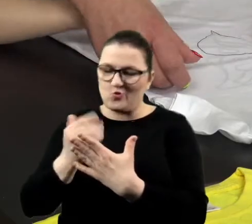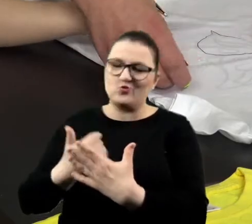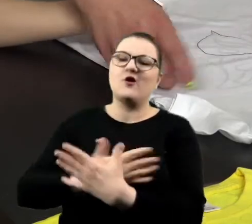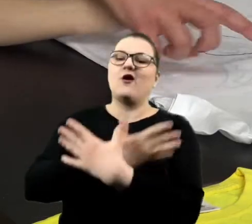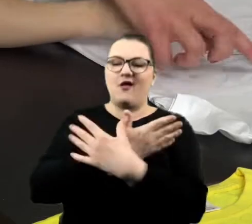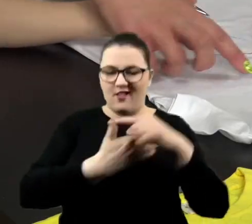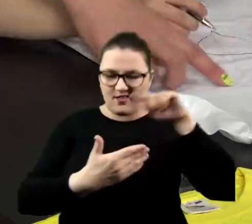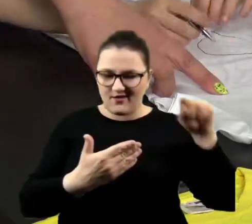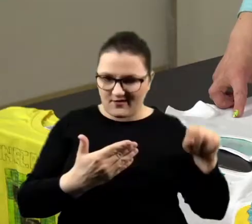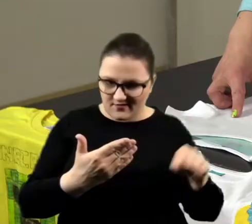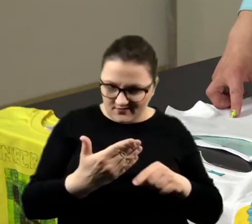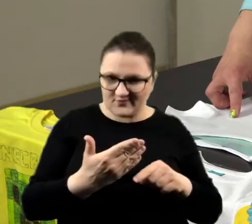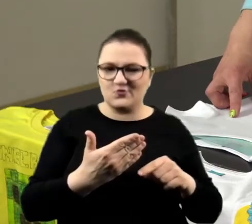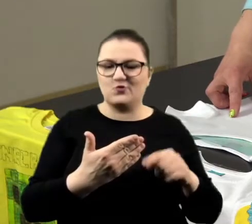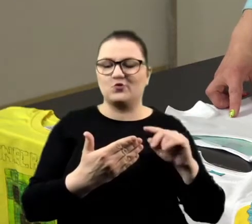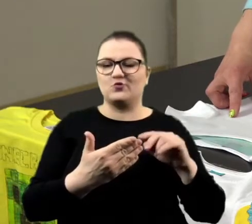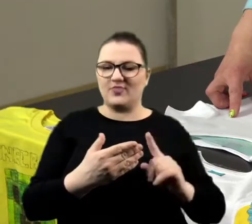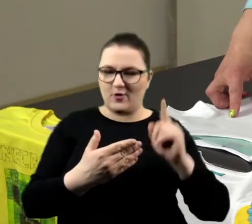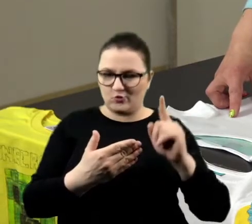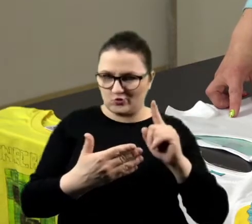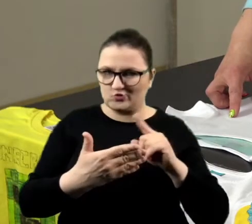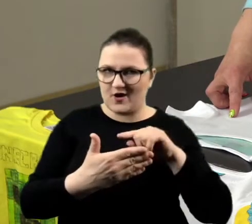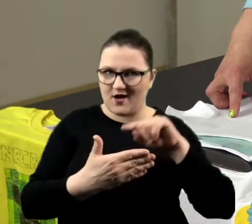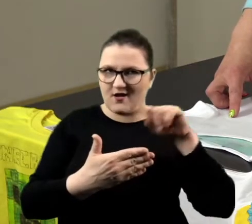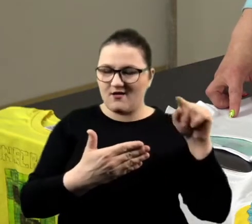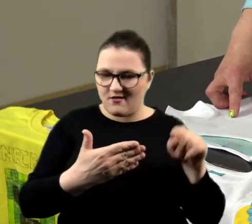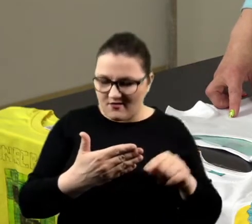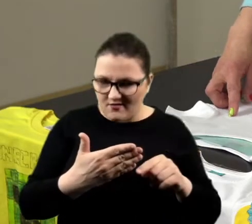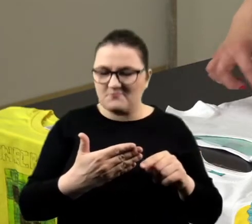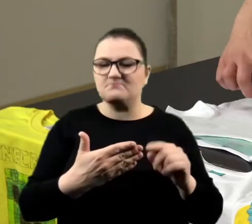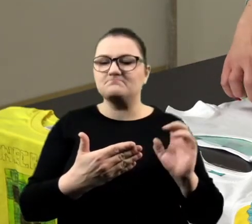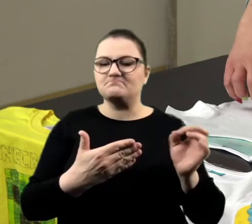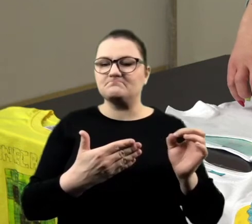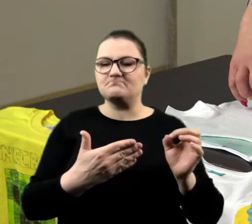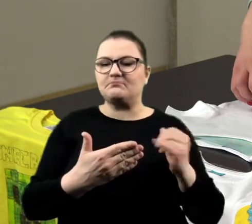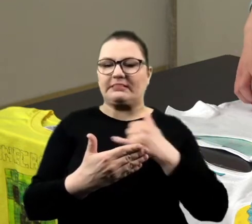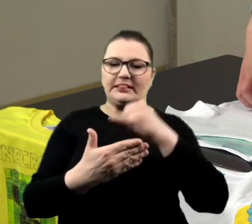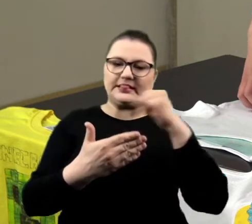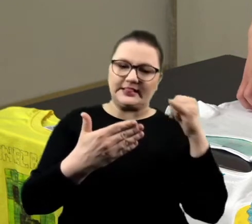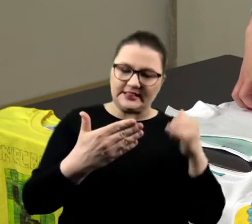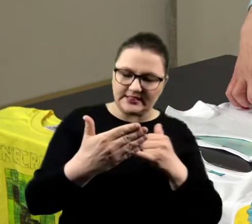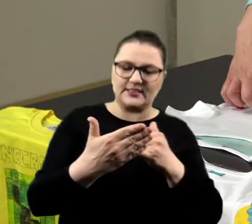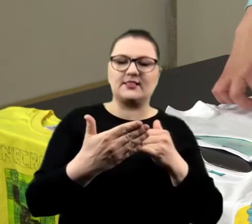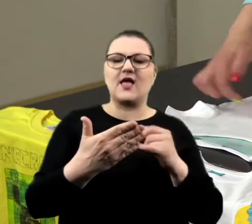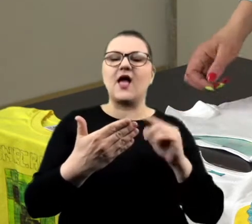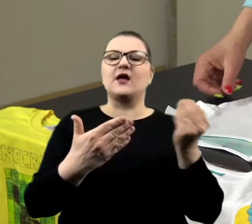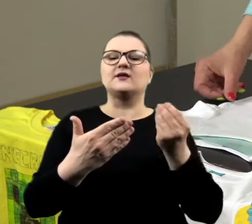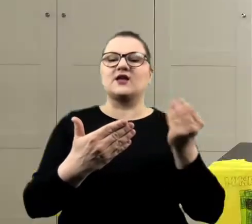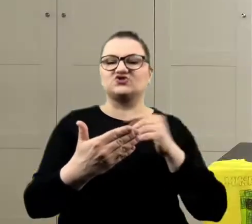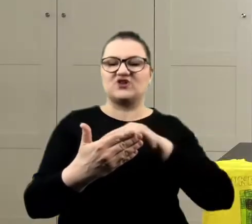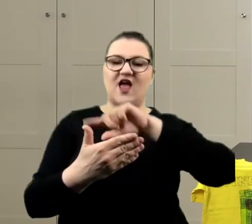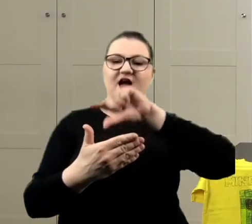Dobra. Kolejne skrzydełko, teraz to na górze. No, tu jedna linia. Tutaj jeszcze jest linia na zewnątrz.